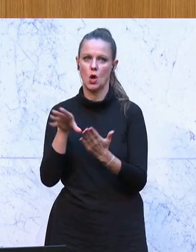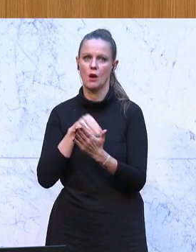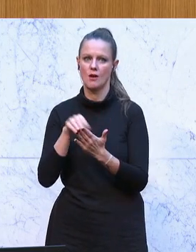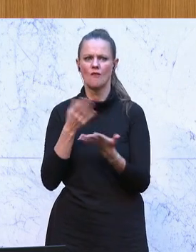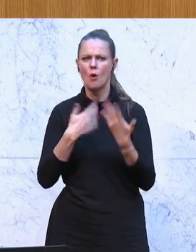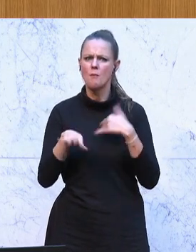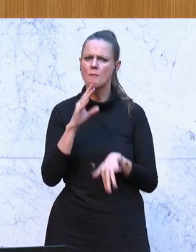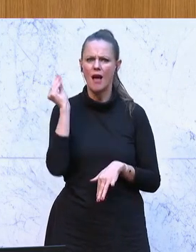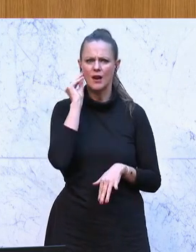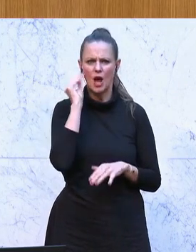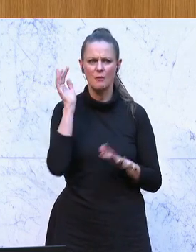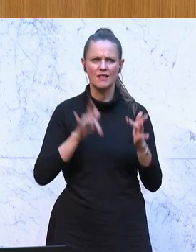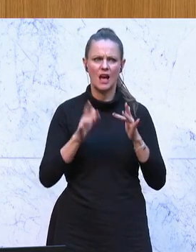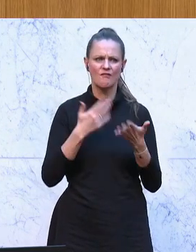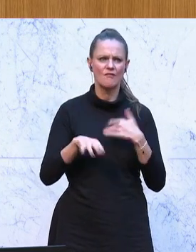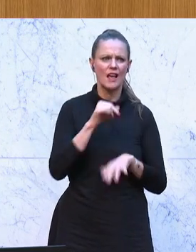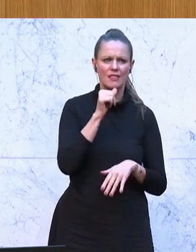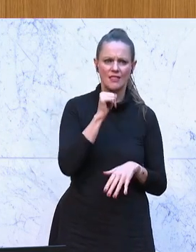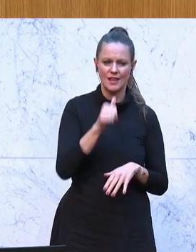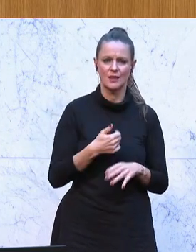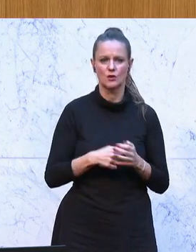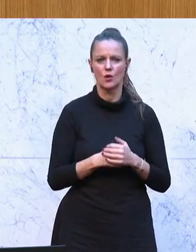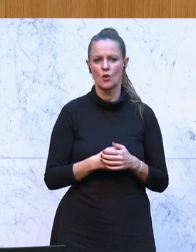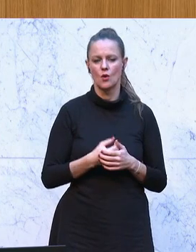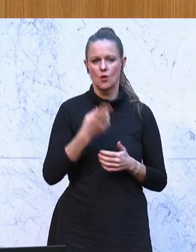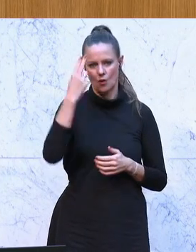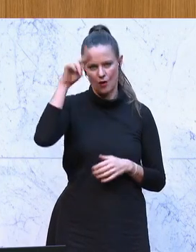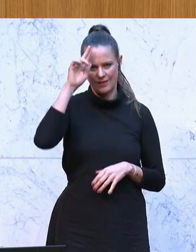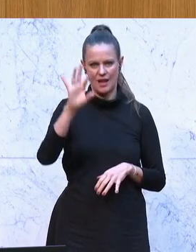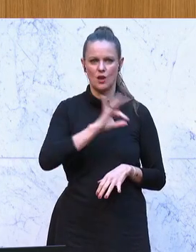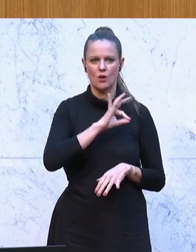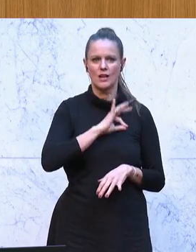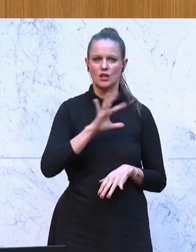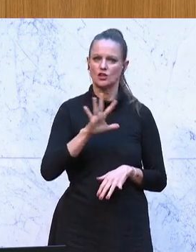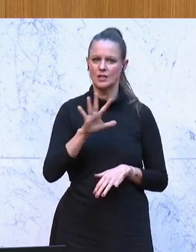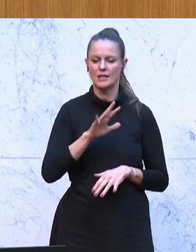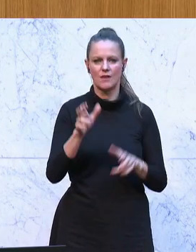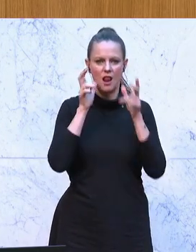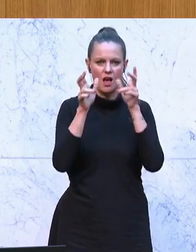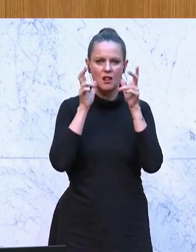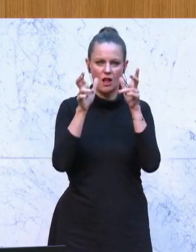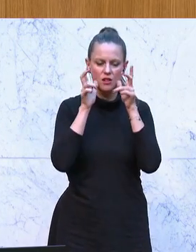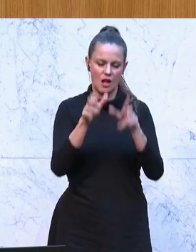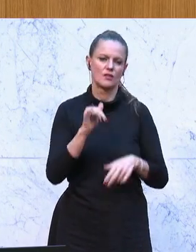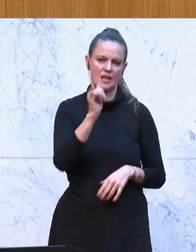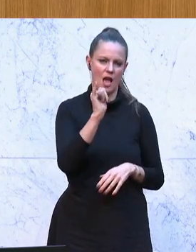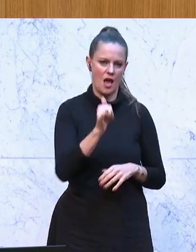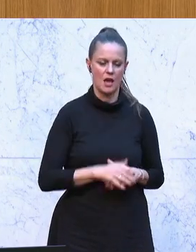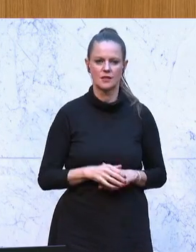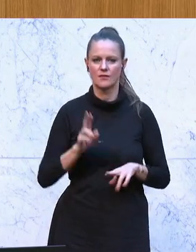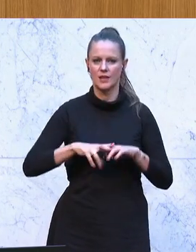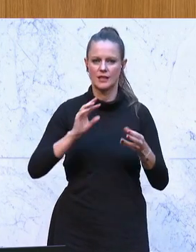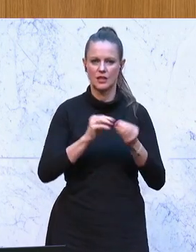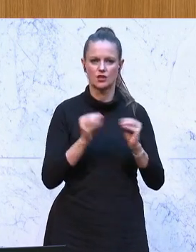wer mehr und wem nicht. Und Herr Kollege Schnedlitz, jetzt müsste ich wieder mit einer schreien, möglichst laut, das ist legitim. Wenn man sich in der